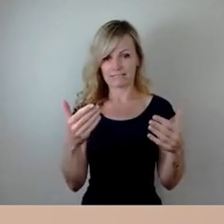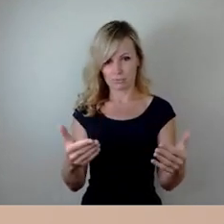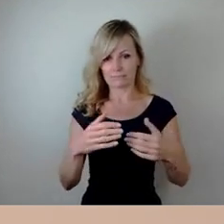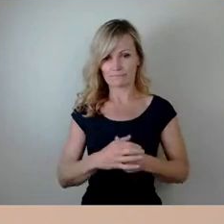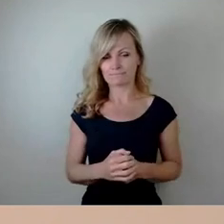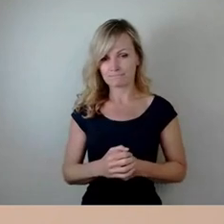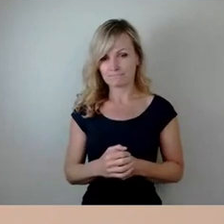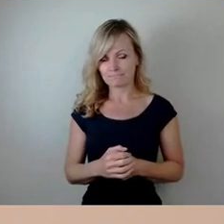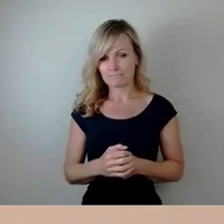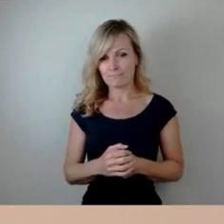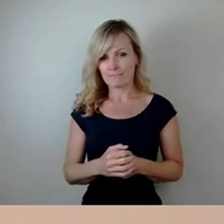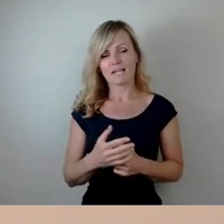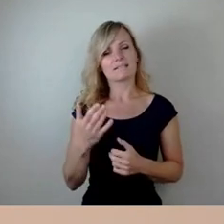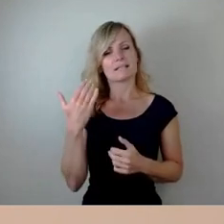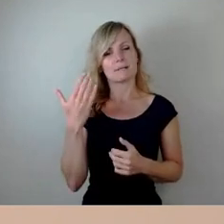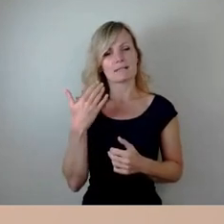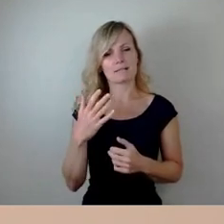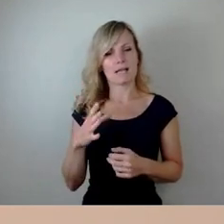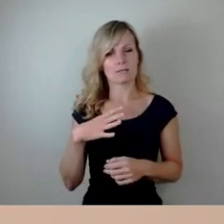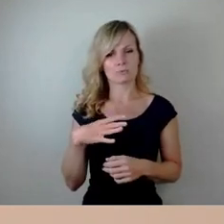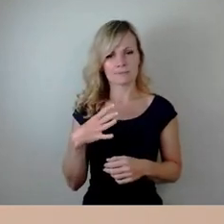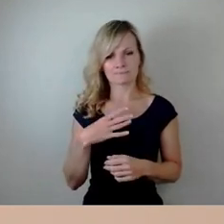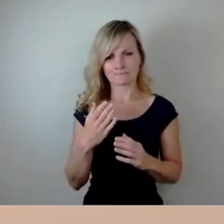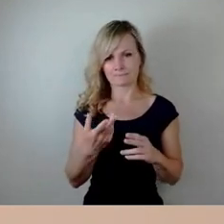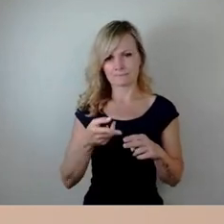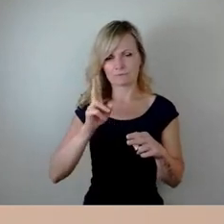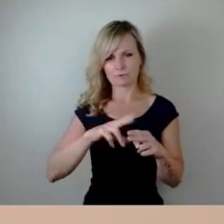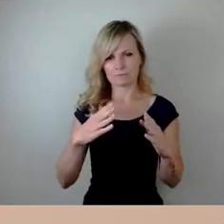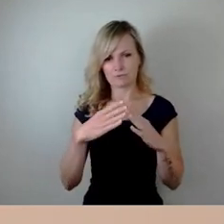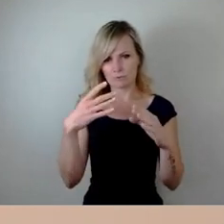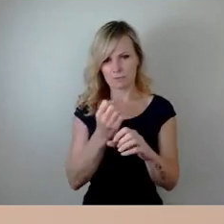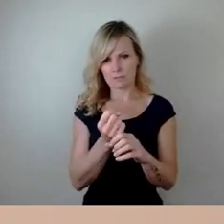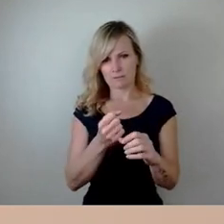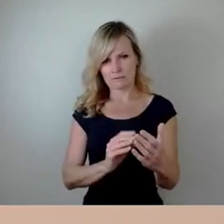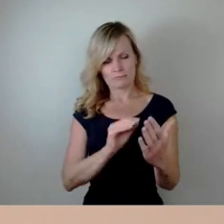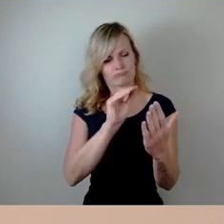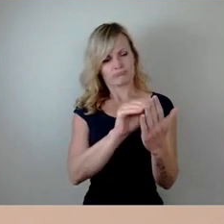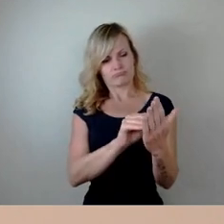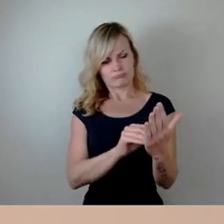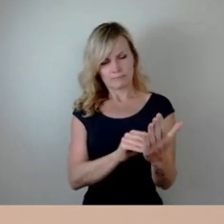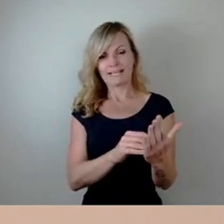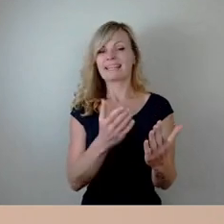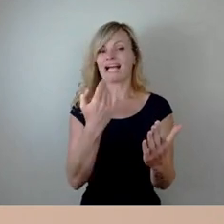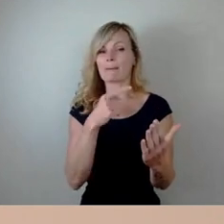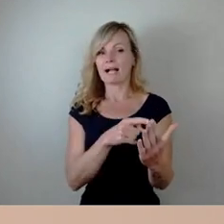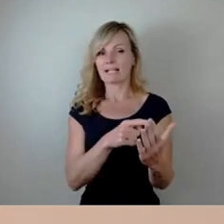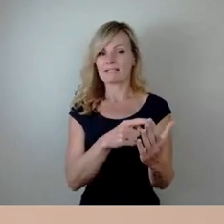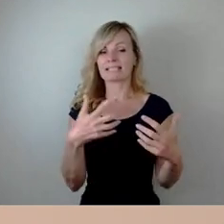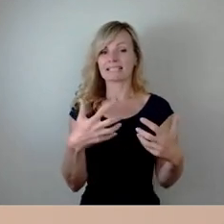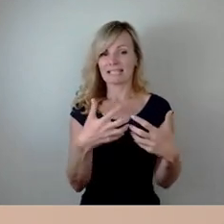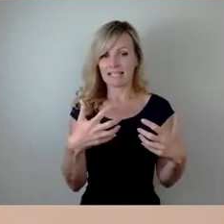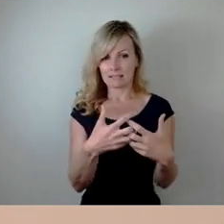aktuellen Doppelhaushalt aufstellten, war Krieg, war Inflation, waren